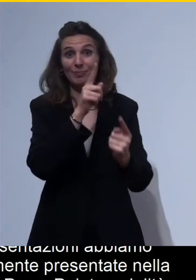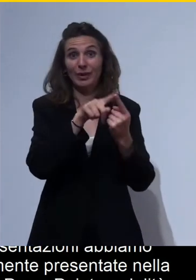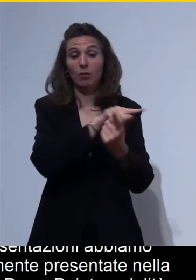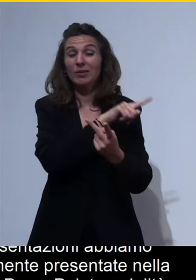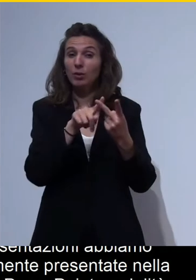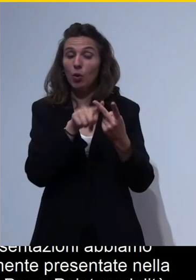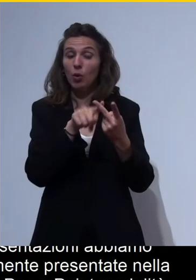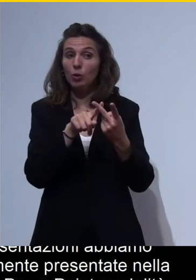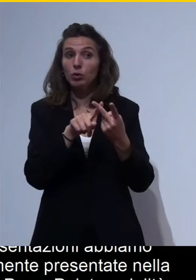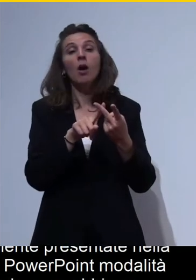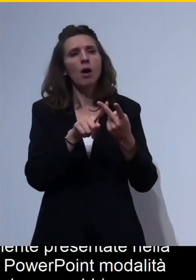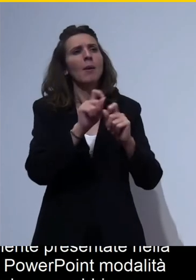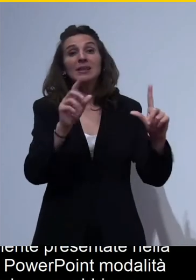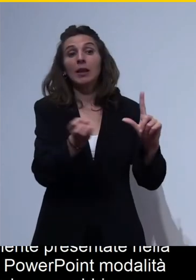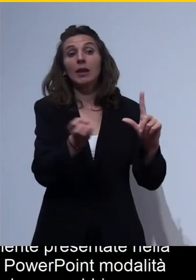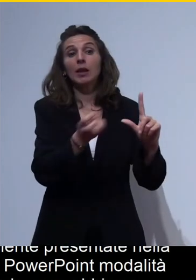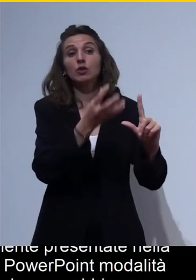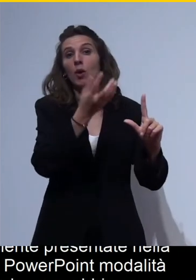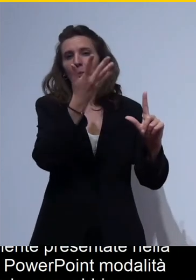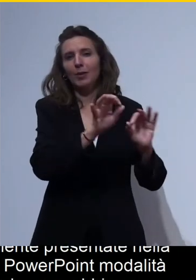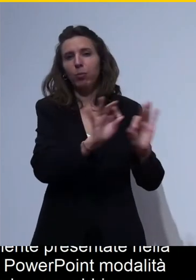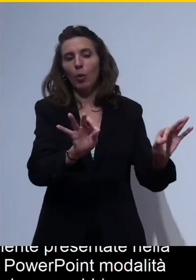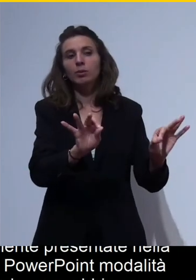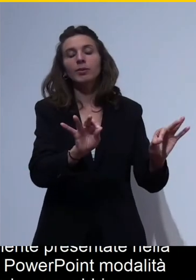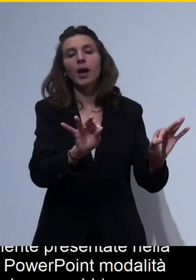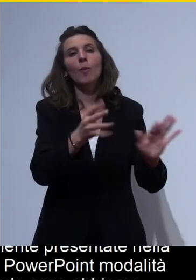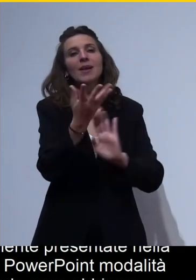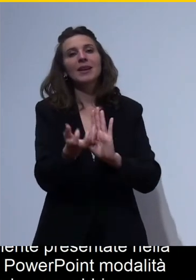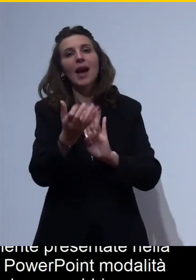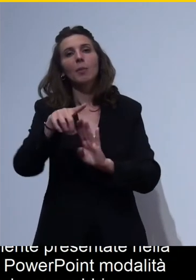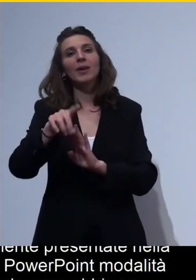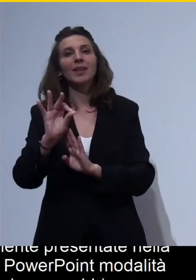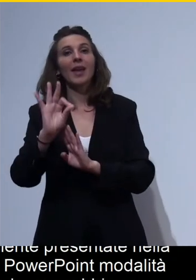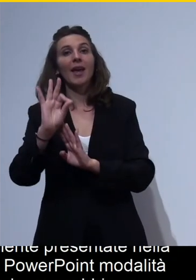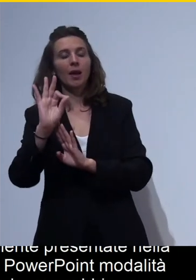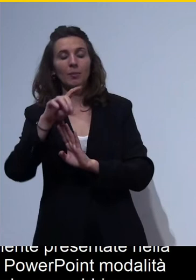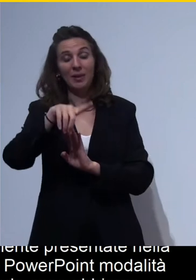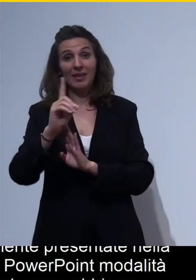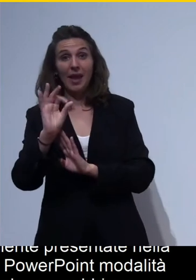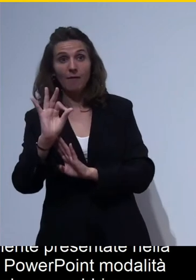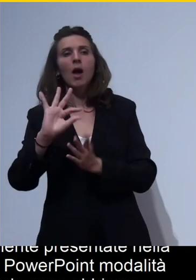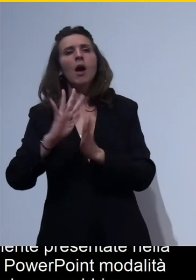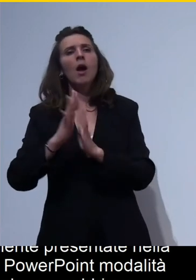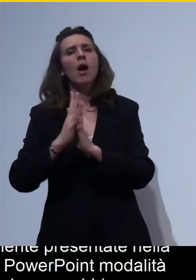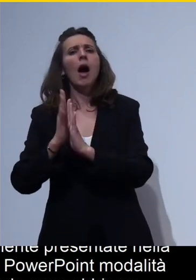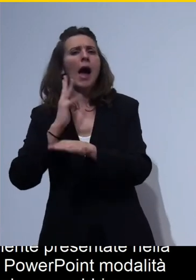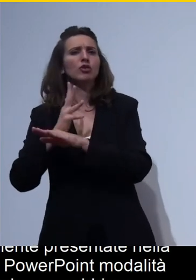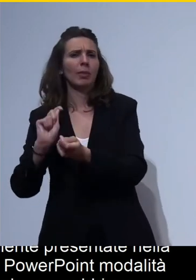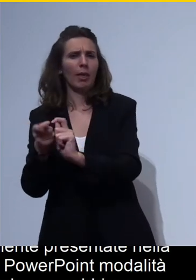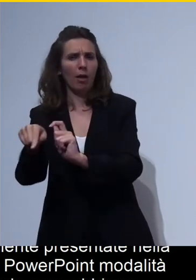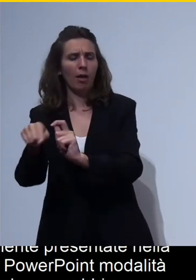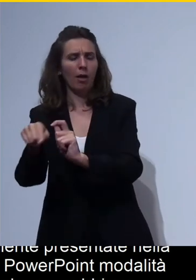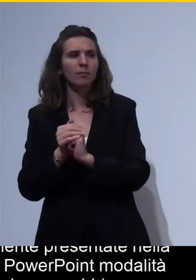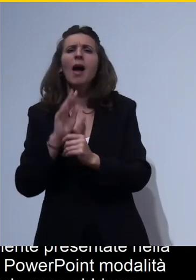la presentazione e abbiamo analizzato l'accessibilità del PDF stesso. In che modo abbiamo analizzato l